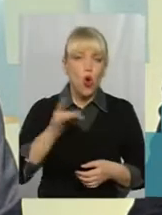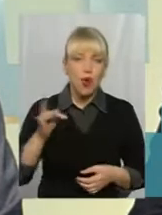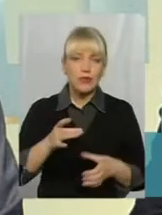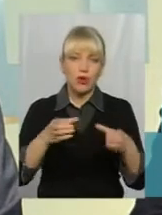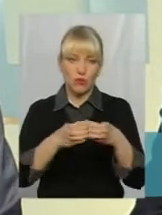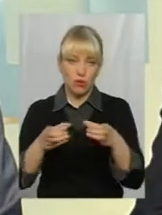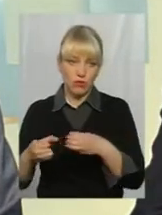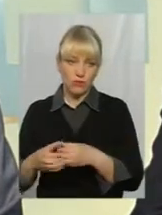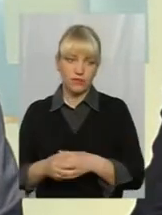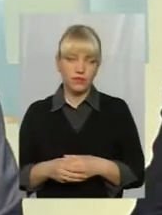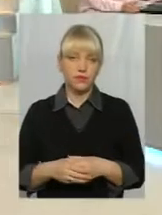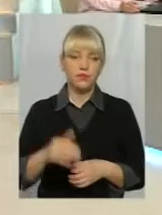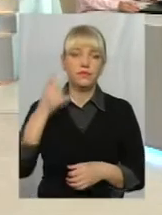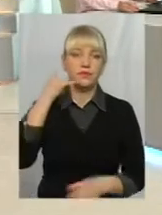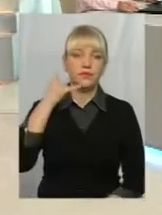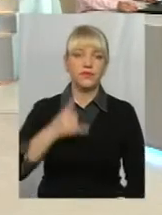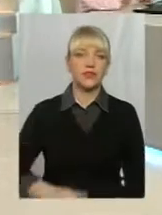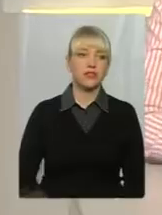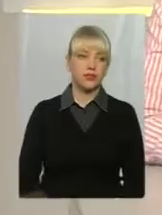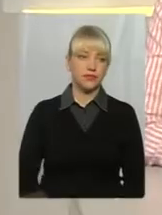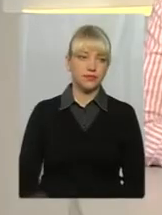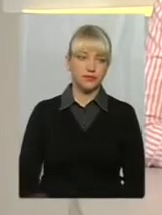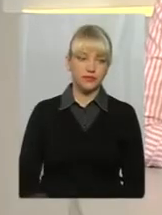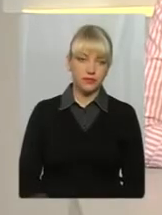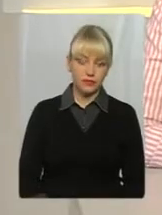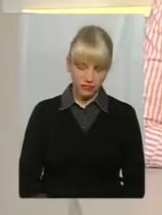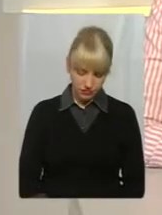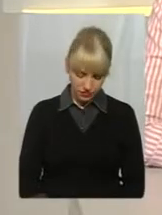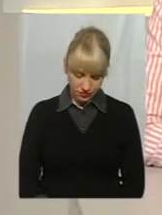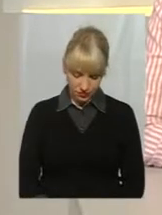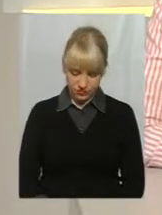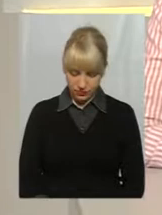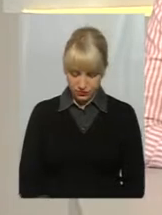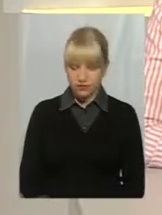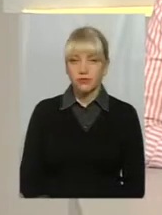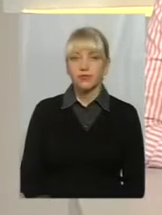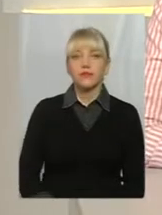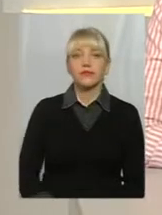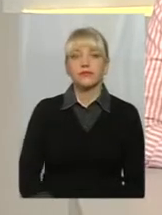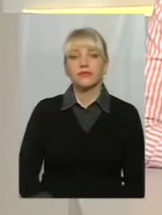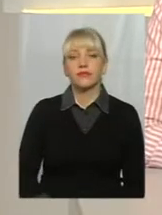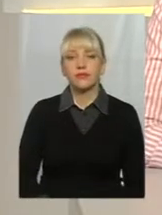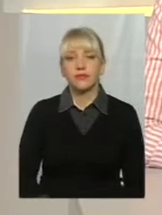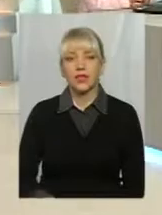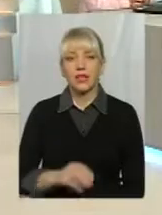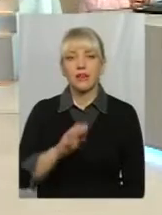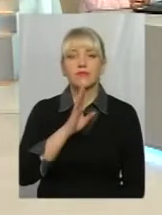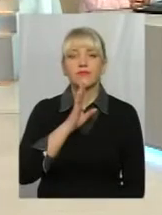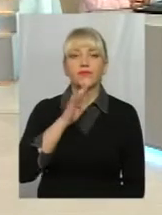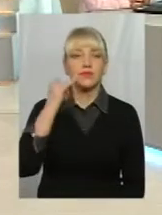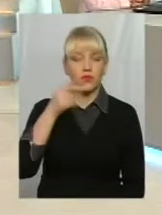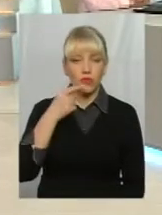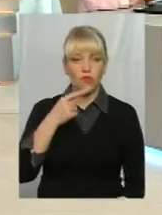І дозвольте, вас призупиню, тому що маємо телефонний дзвінок і слухаємо глядача. Добрий вечір, слухаємо вас. Добрий день.